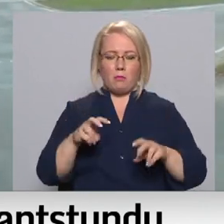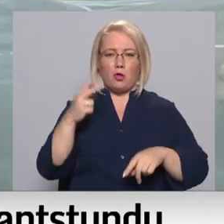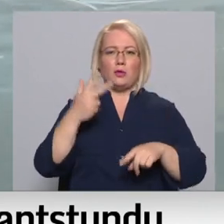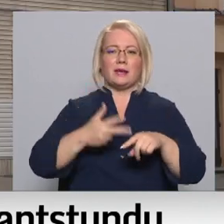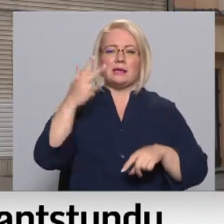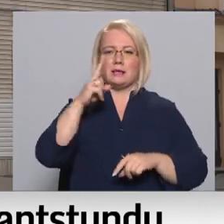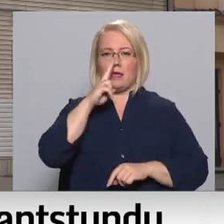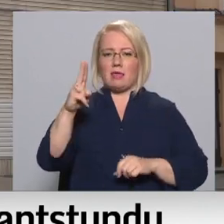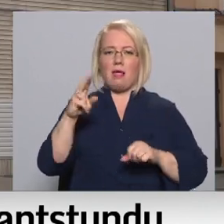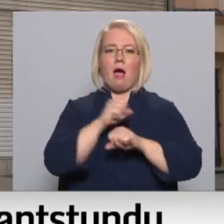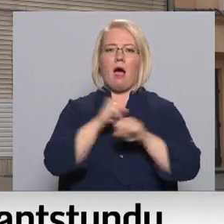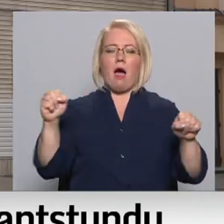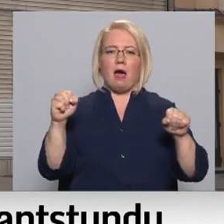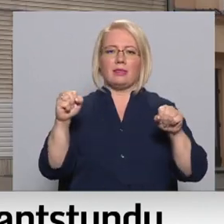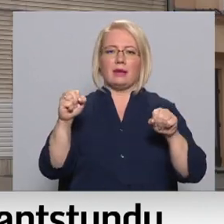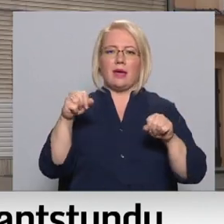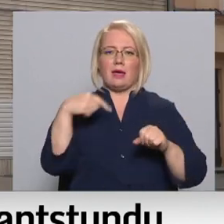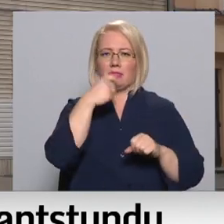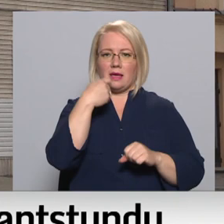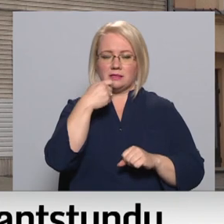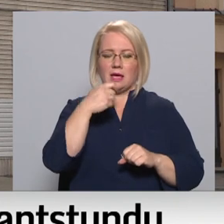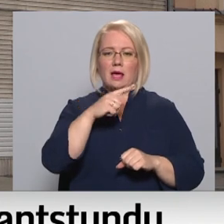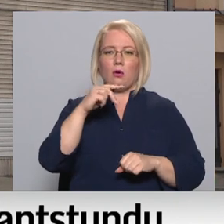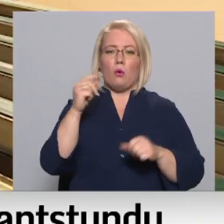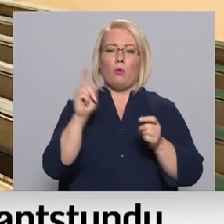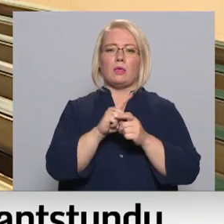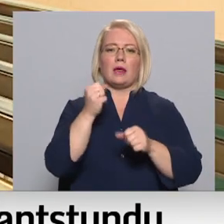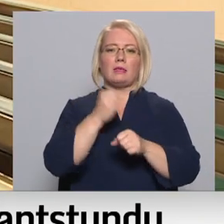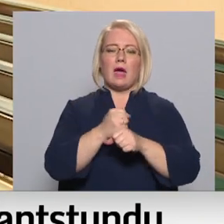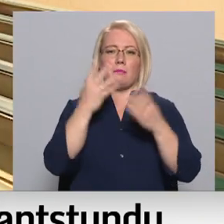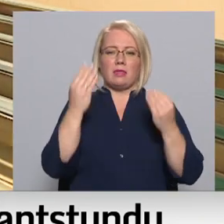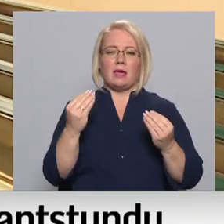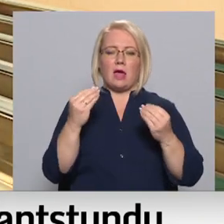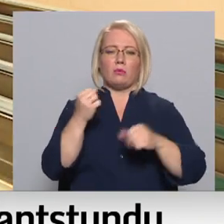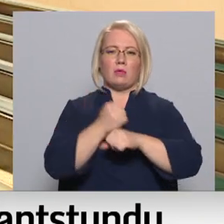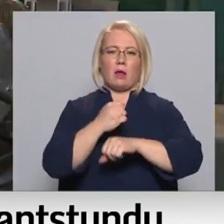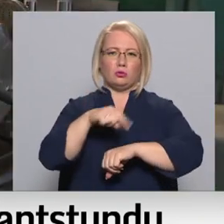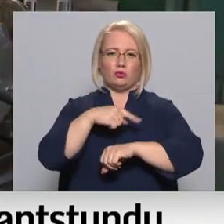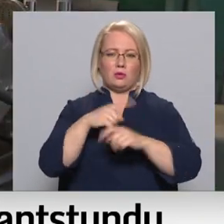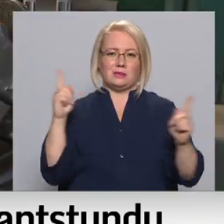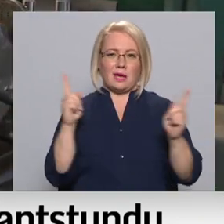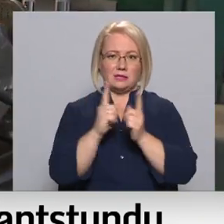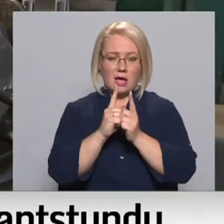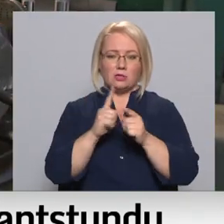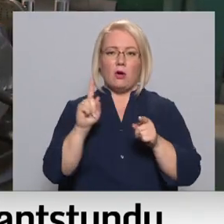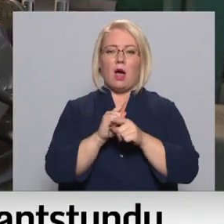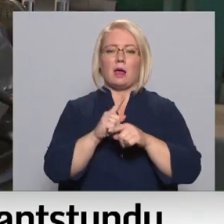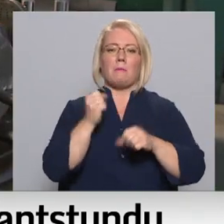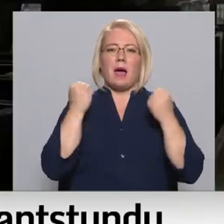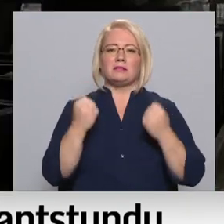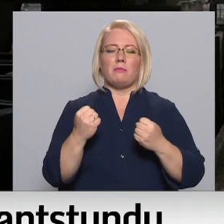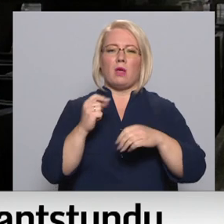antigenu testi. Līdz sešām stundām tiks saīsināt darba dienu klātienē, tāpat rosinātas piekotu pastiprinātu pārkāpumu kontrolu